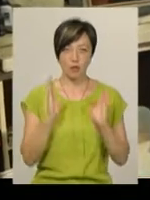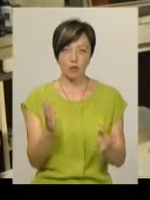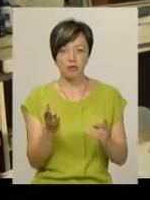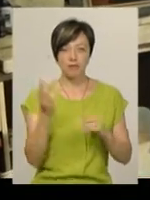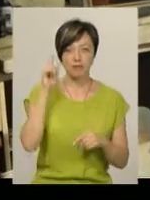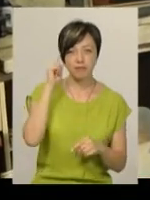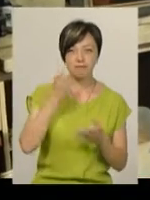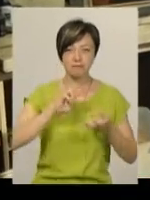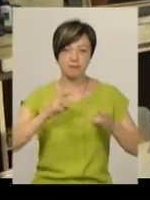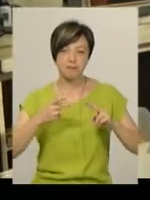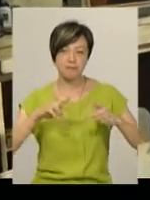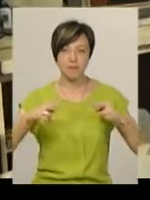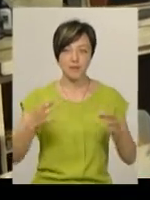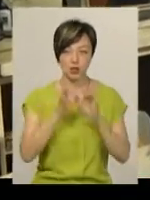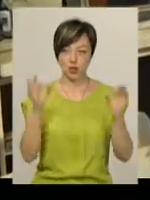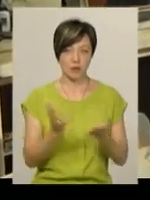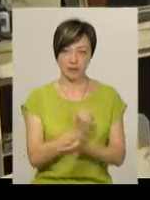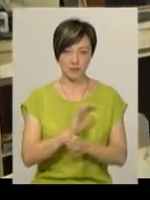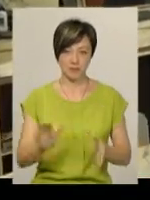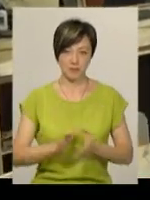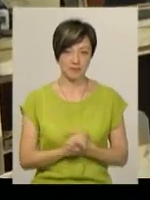крутитися, вертітися і нічого не буде.